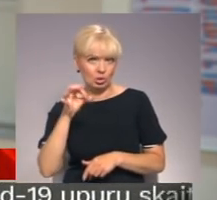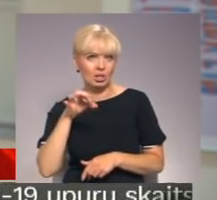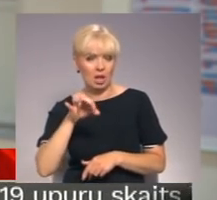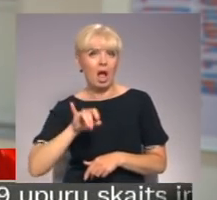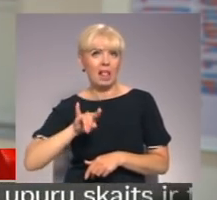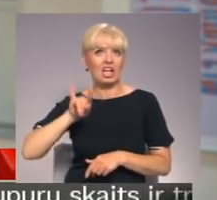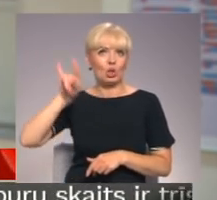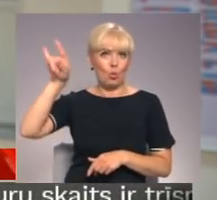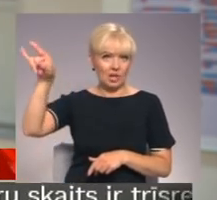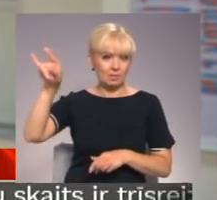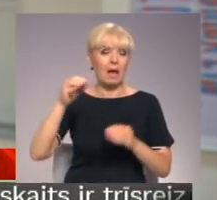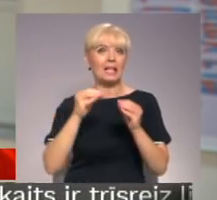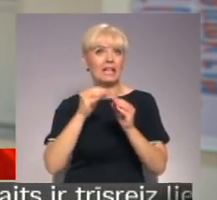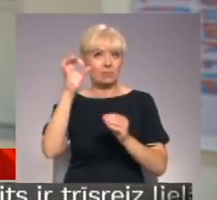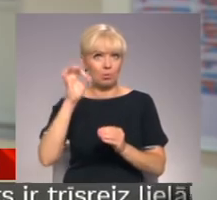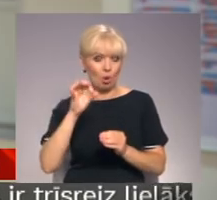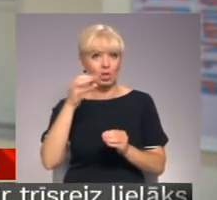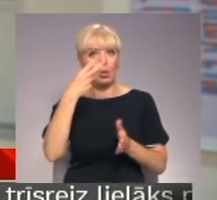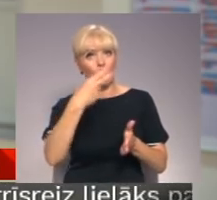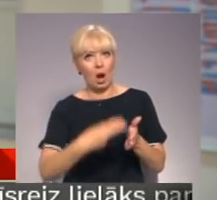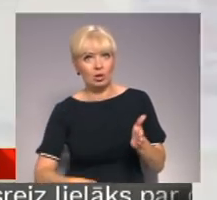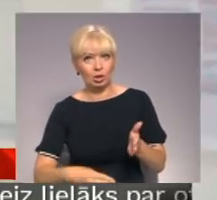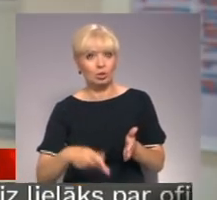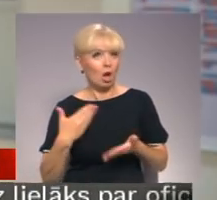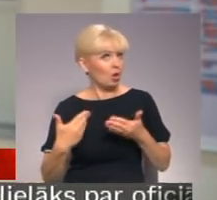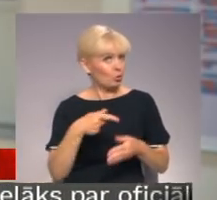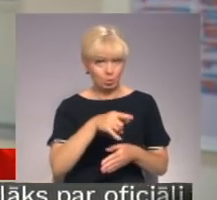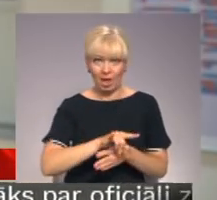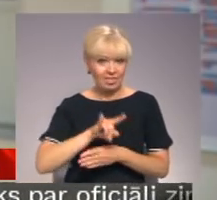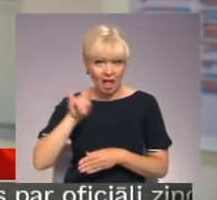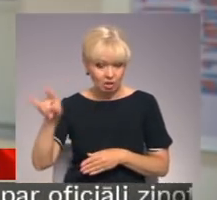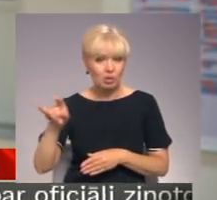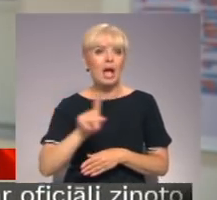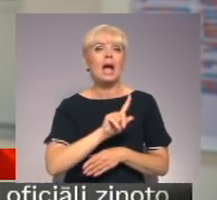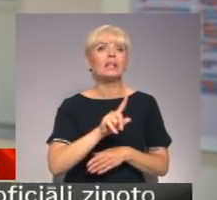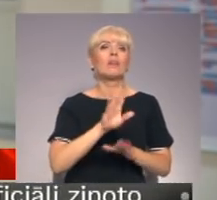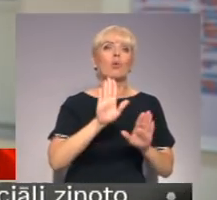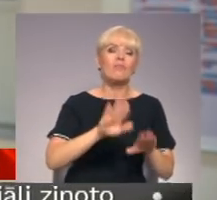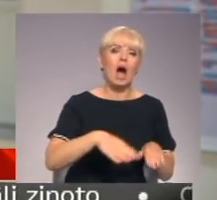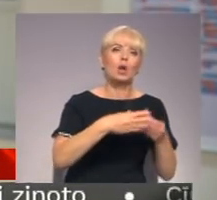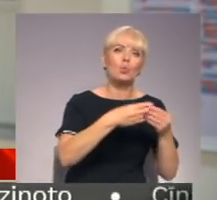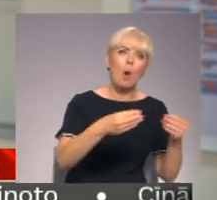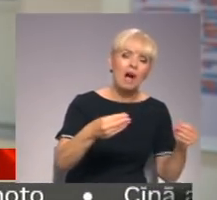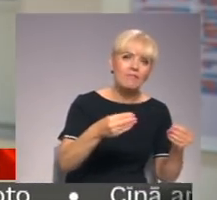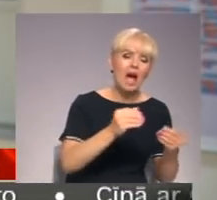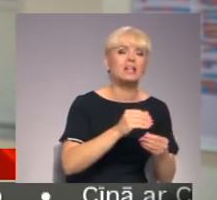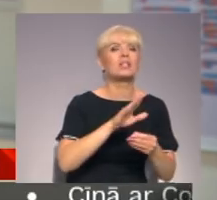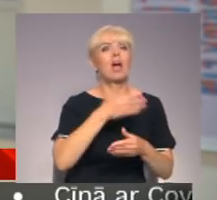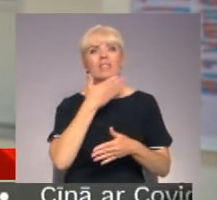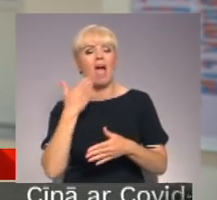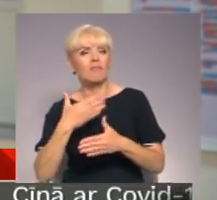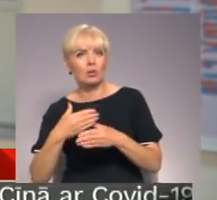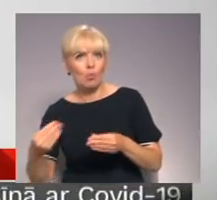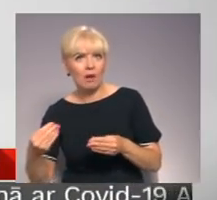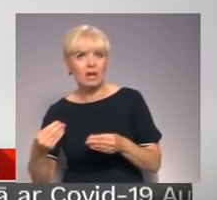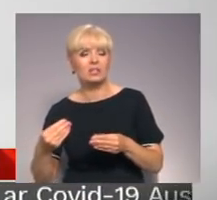lidosim, un 10%, ka mēs nokritīsim, jūs laikam nelidosiet. Ir noviršamie un nenoviršamie. Māc mirstavas celuņa asiņošana ir